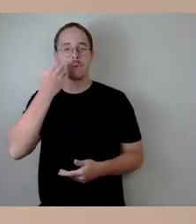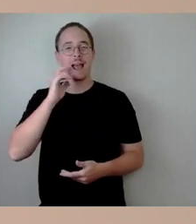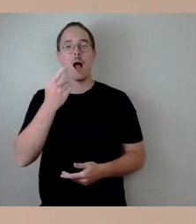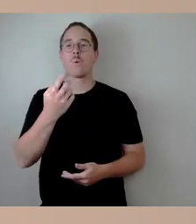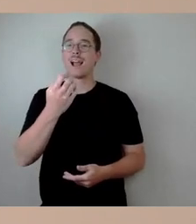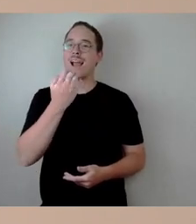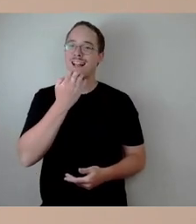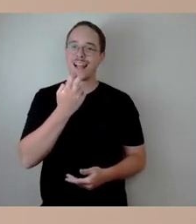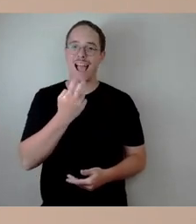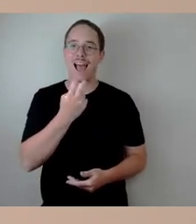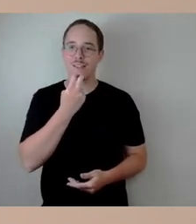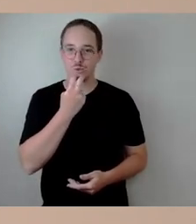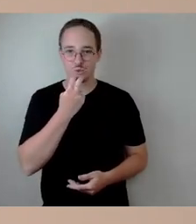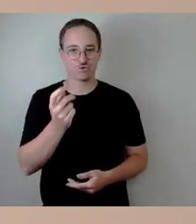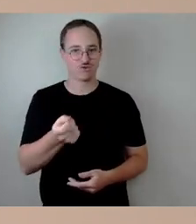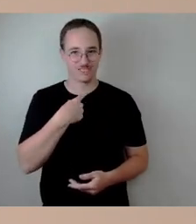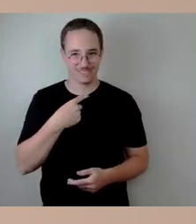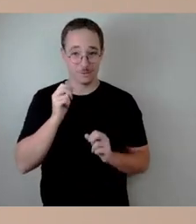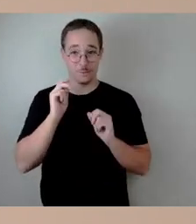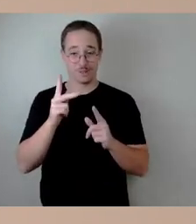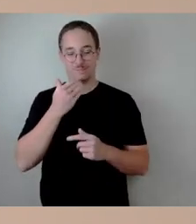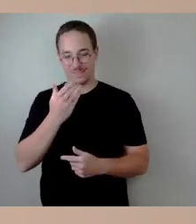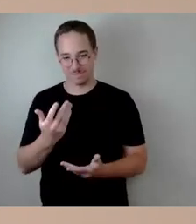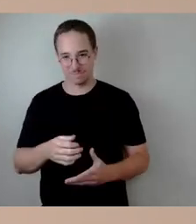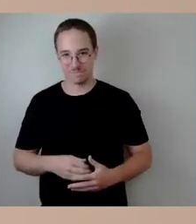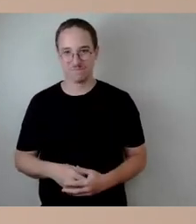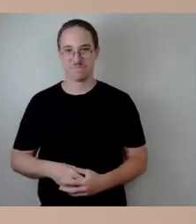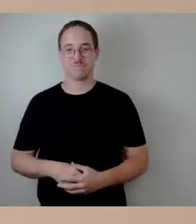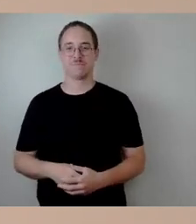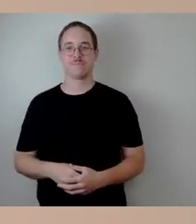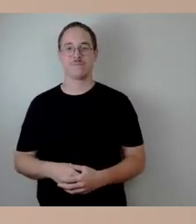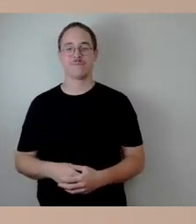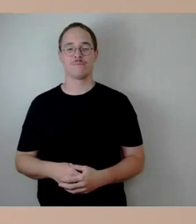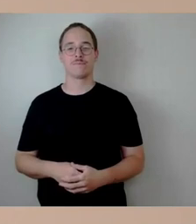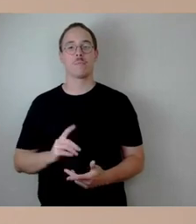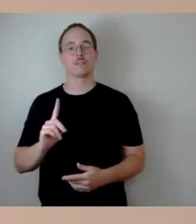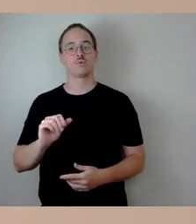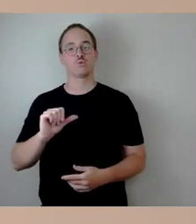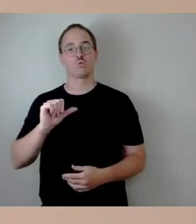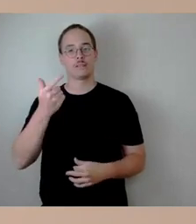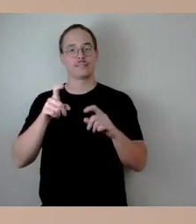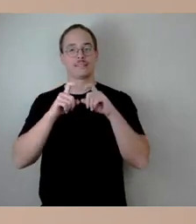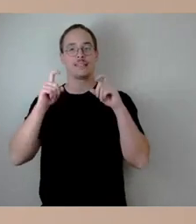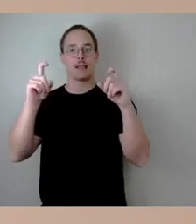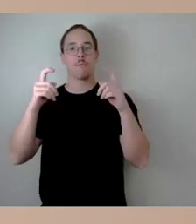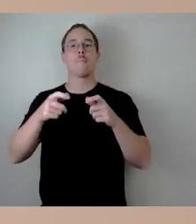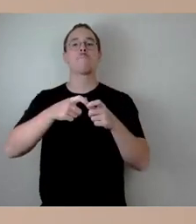Zunächst zu den Brücken generell. Wir haben,